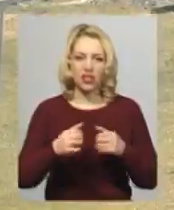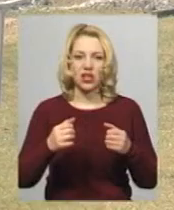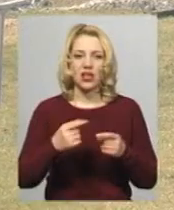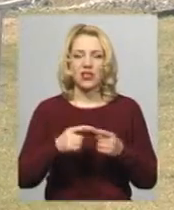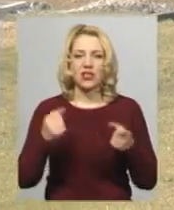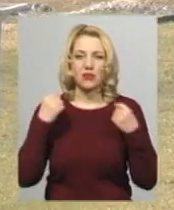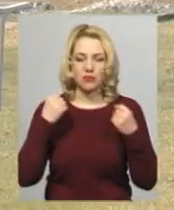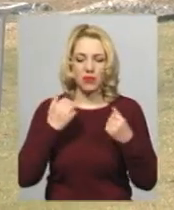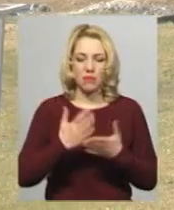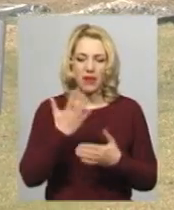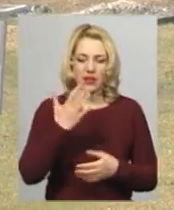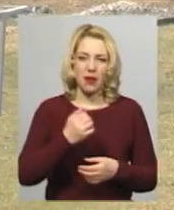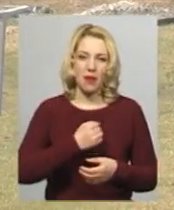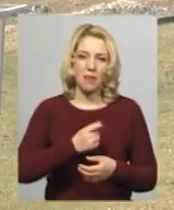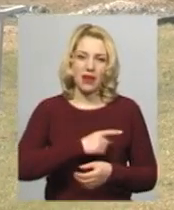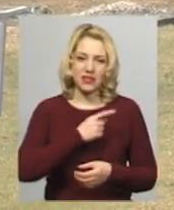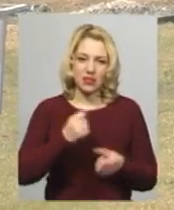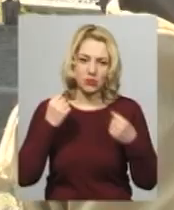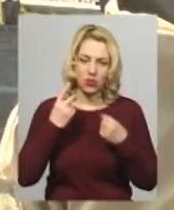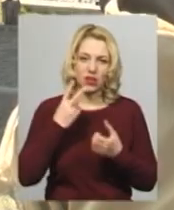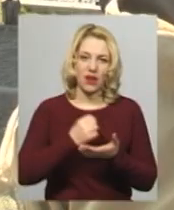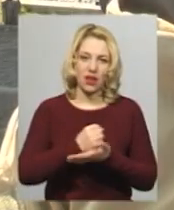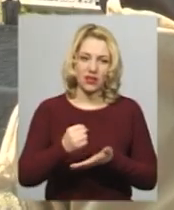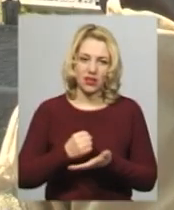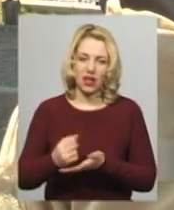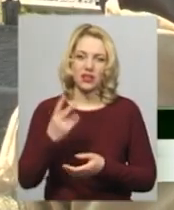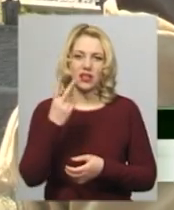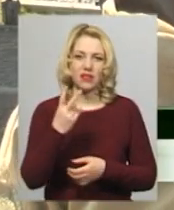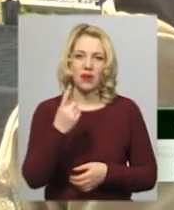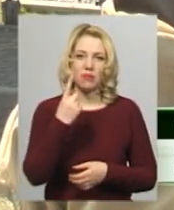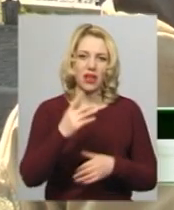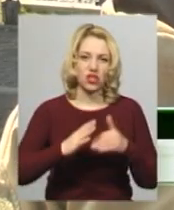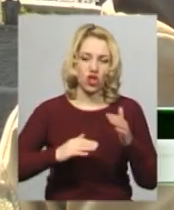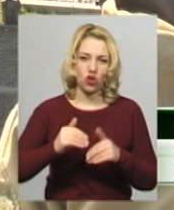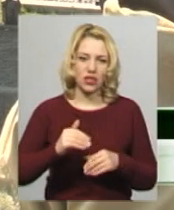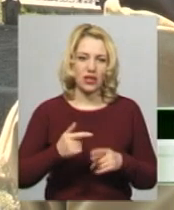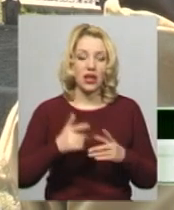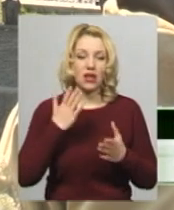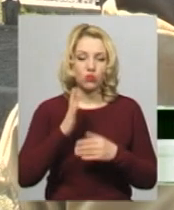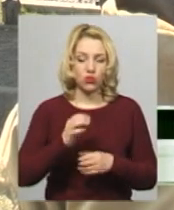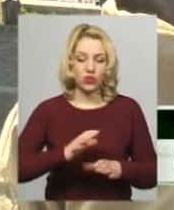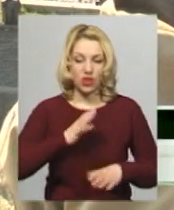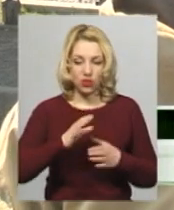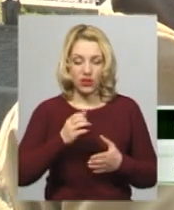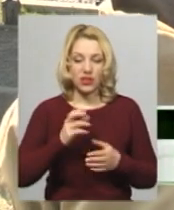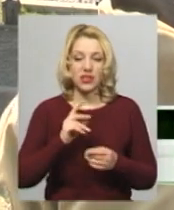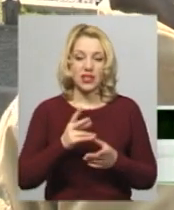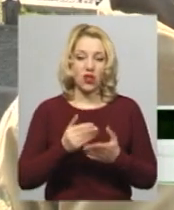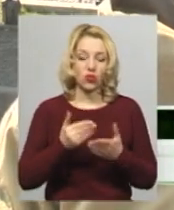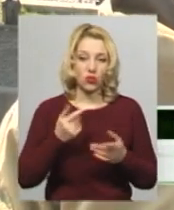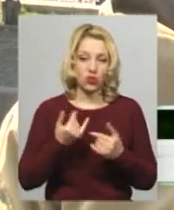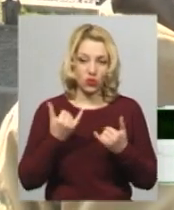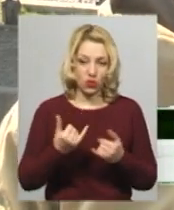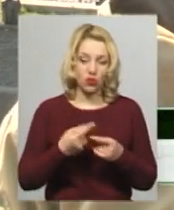спорту, два кандидати в майстри і два першорозрядники. «Якщо будуть тренуватися, як і до цього, мрія про вище